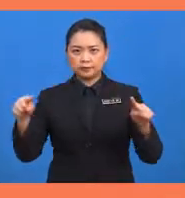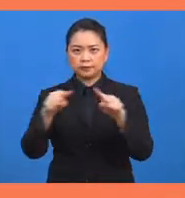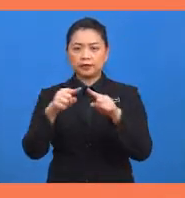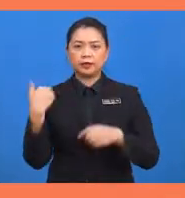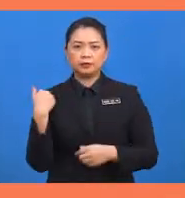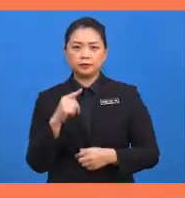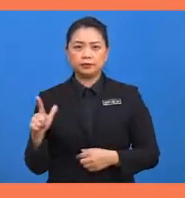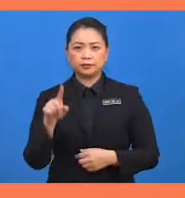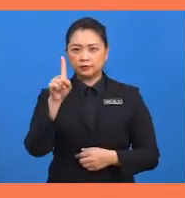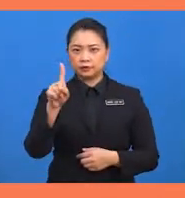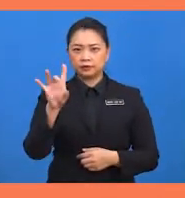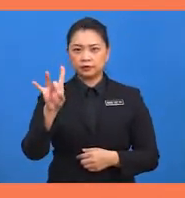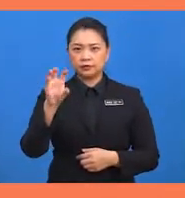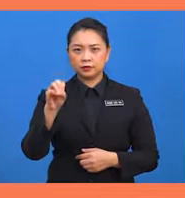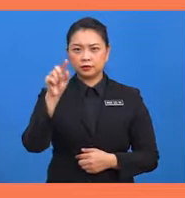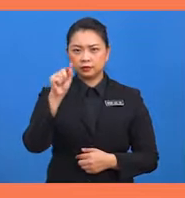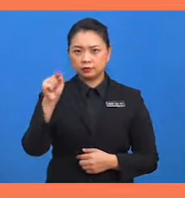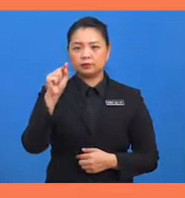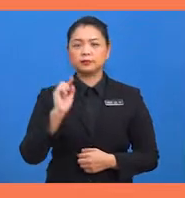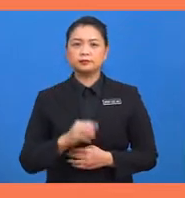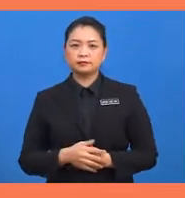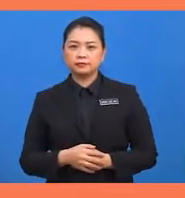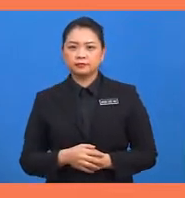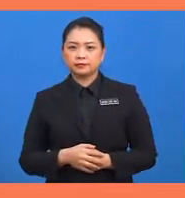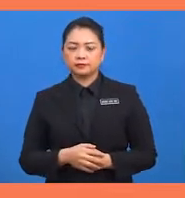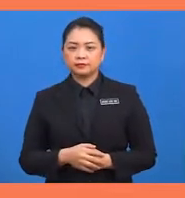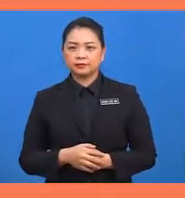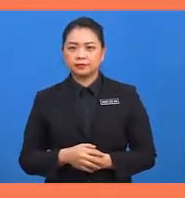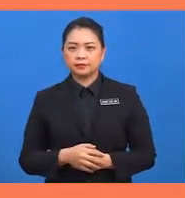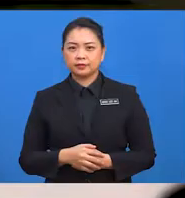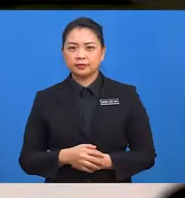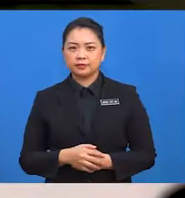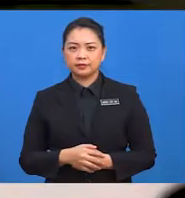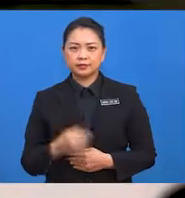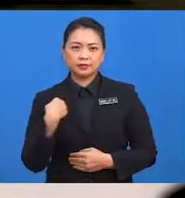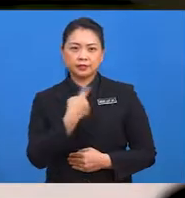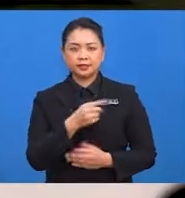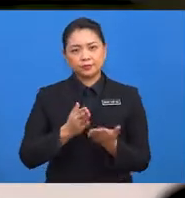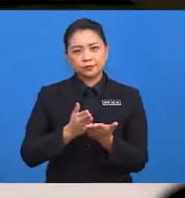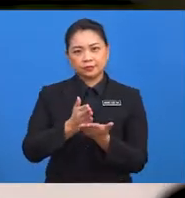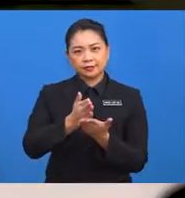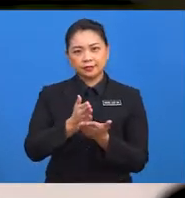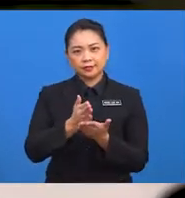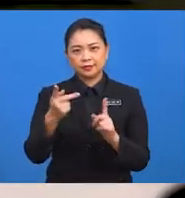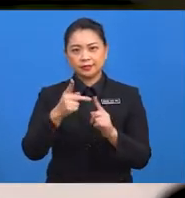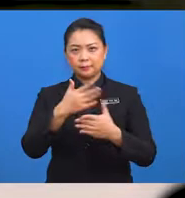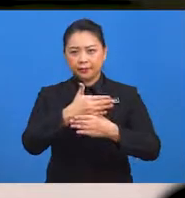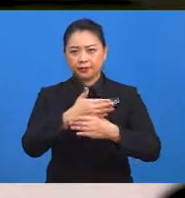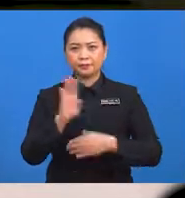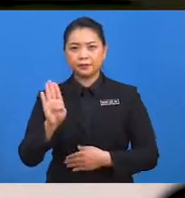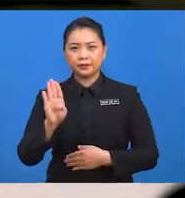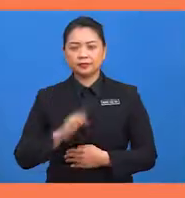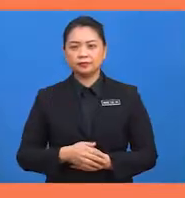ialah 180 darjah. Kita teruskan ke bahagian B.